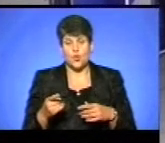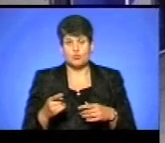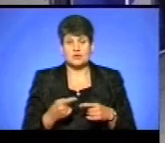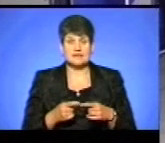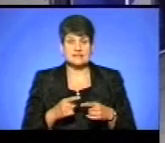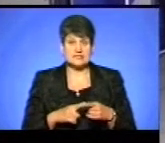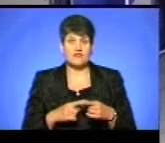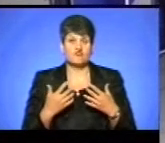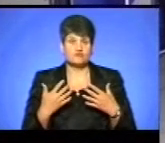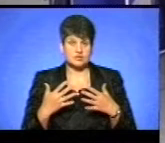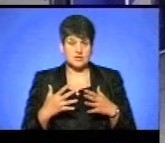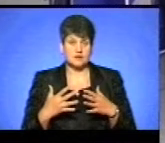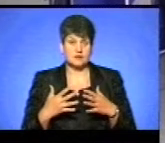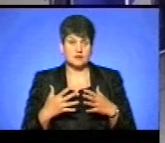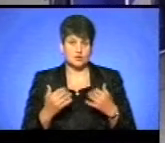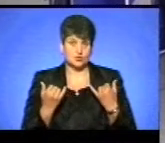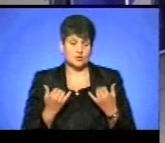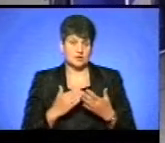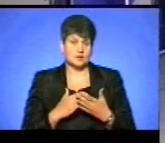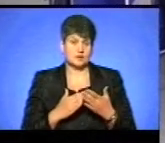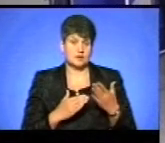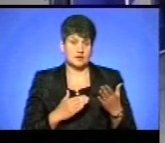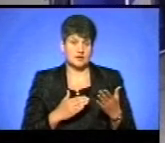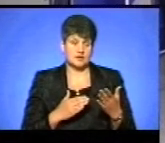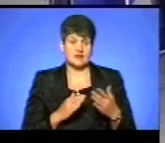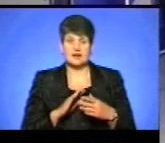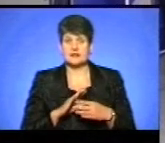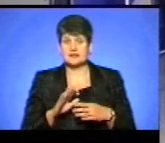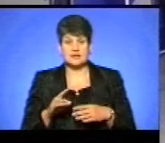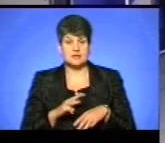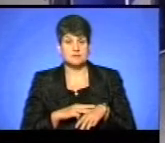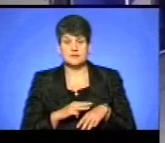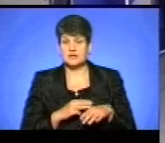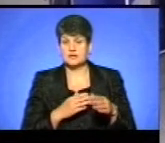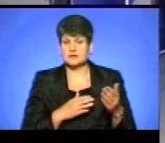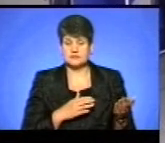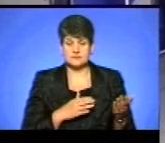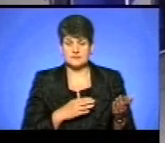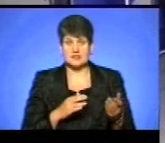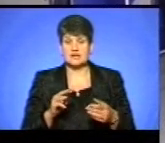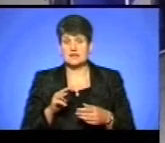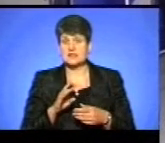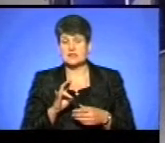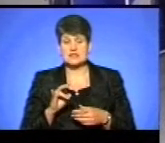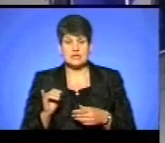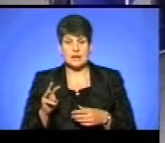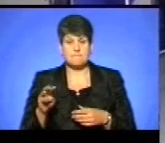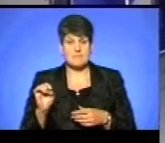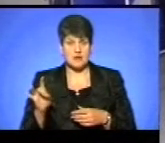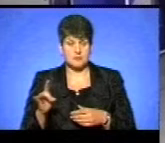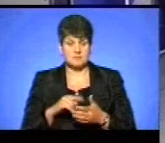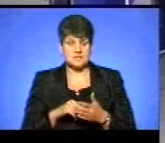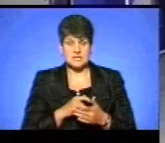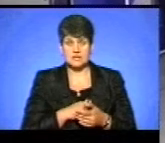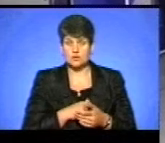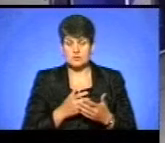відбувається вже сьогодні, і, на жаль, ні правоохоронні органи, і ні мер міста, ні депутати міської ради,